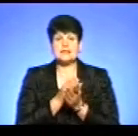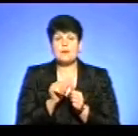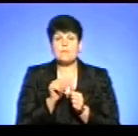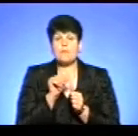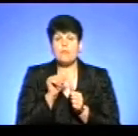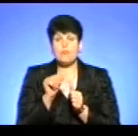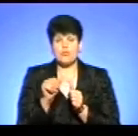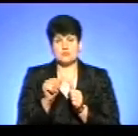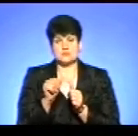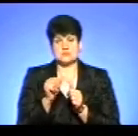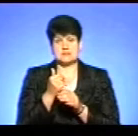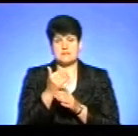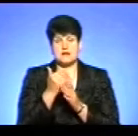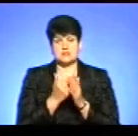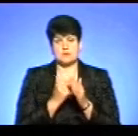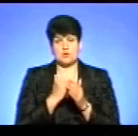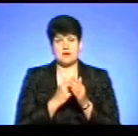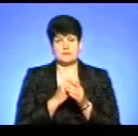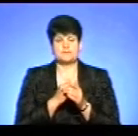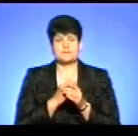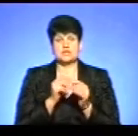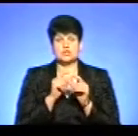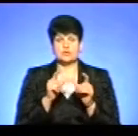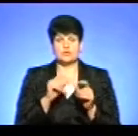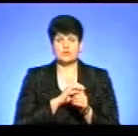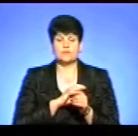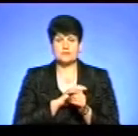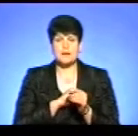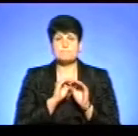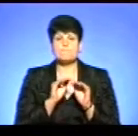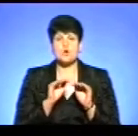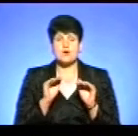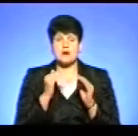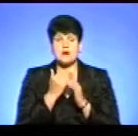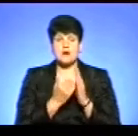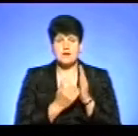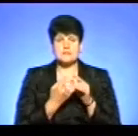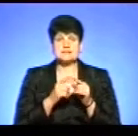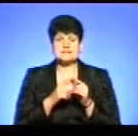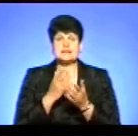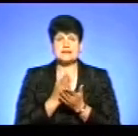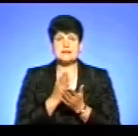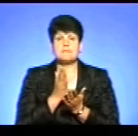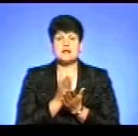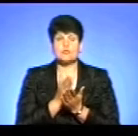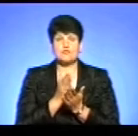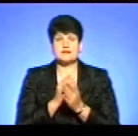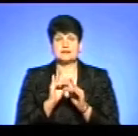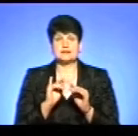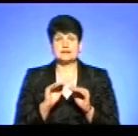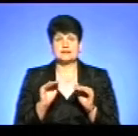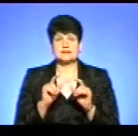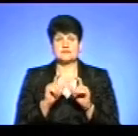межами програми дошкільного виховання. А програма дошкільного виховання – це якраз є перебування дитини в садочку.